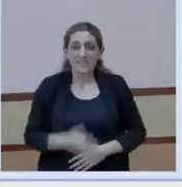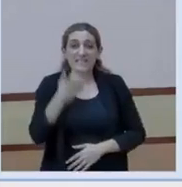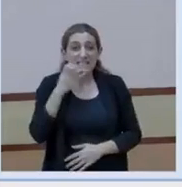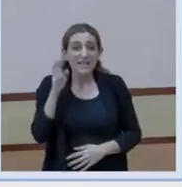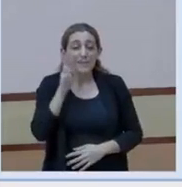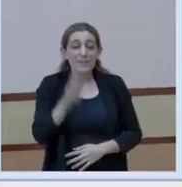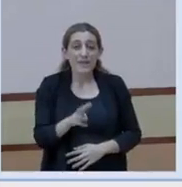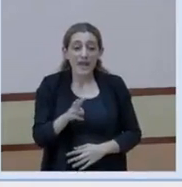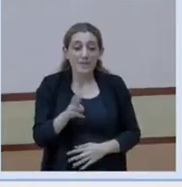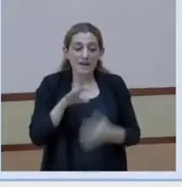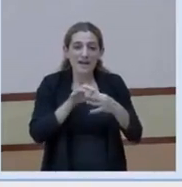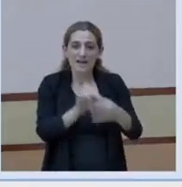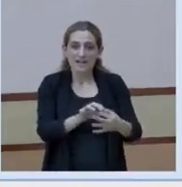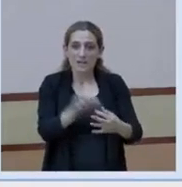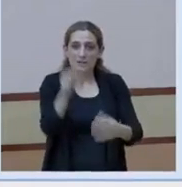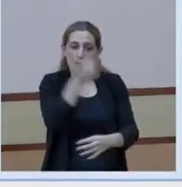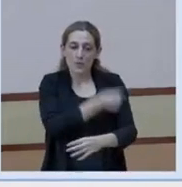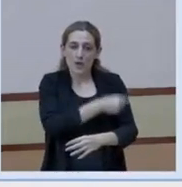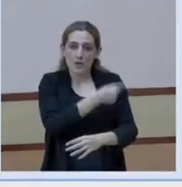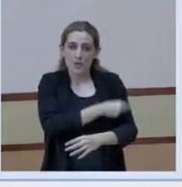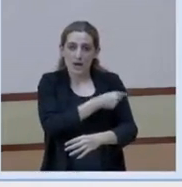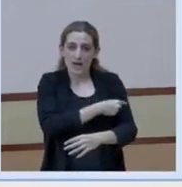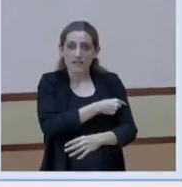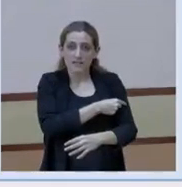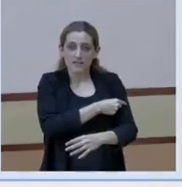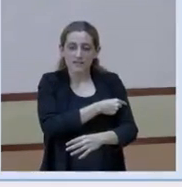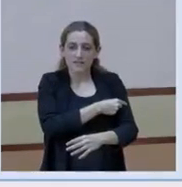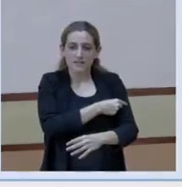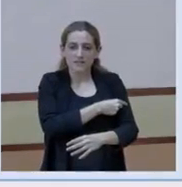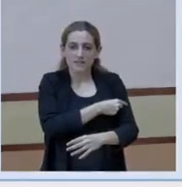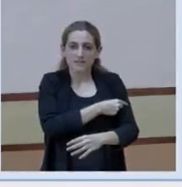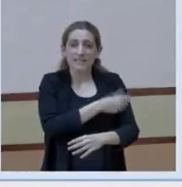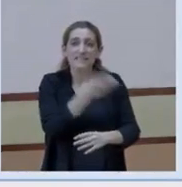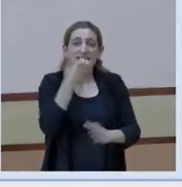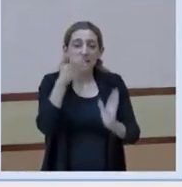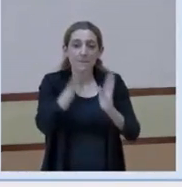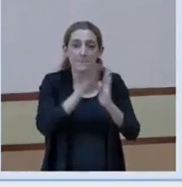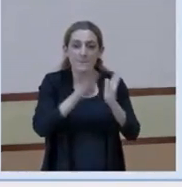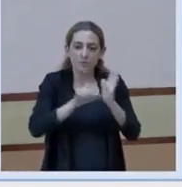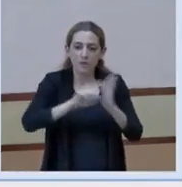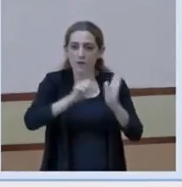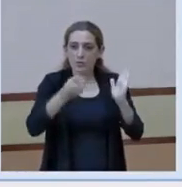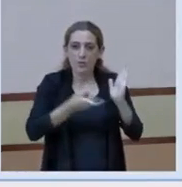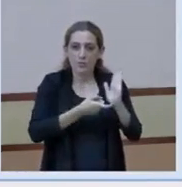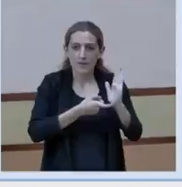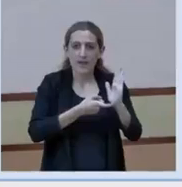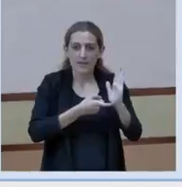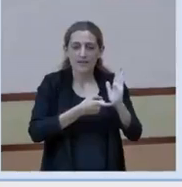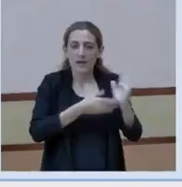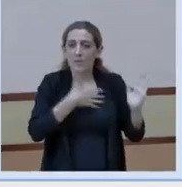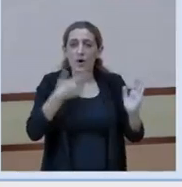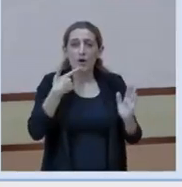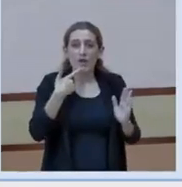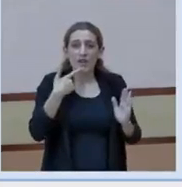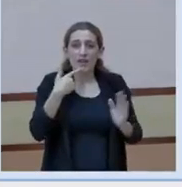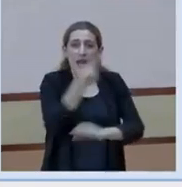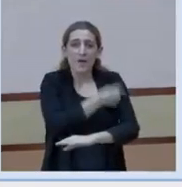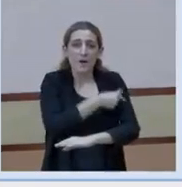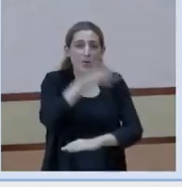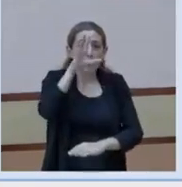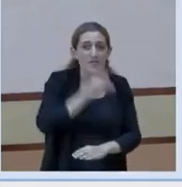les vacunes administrades, a les persones que tenen la pauta complerta, això indica una fallada vacunal d'un 0